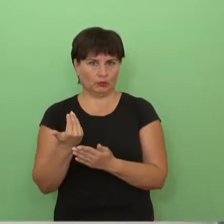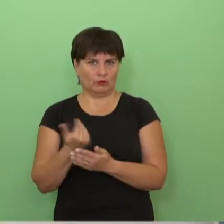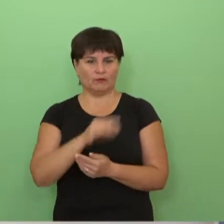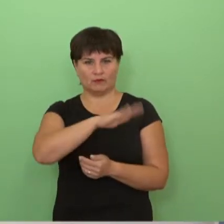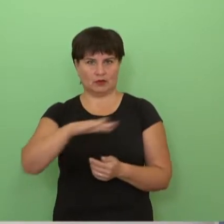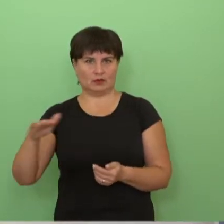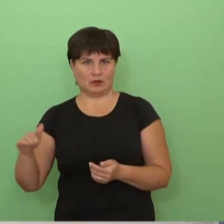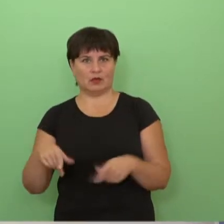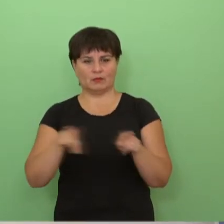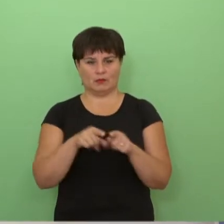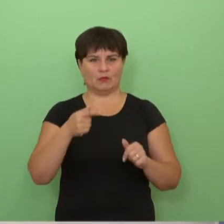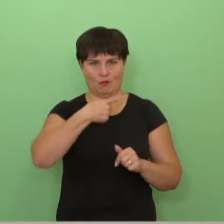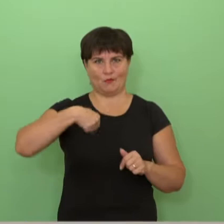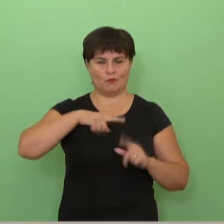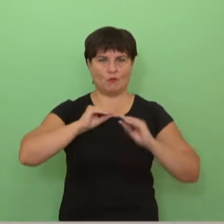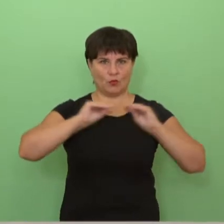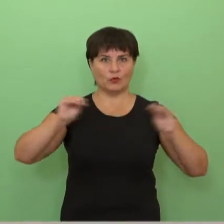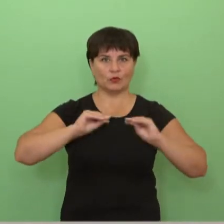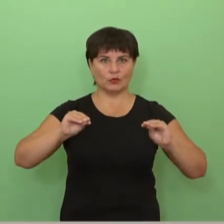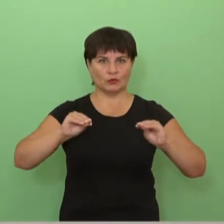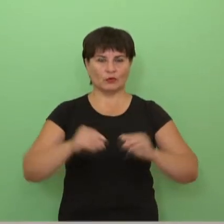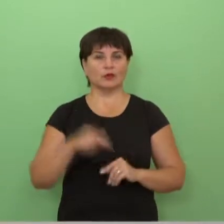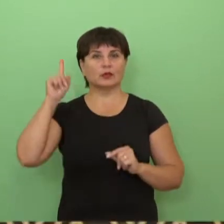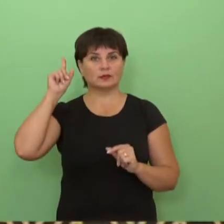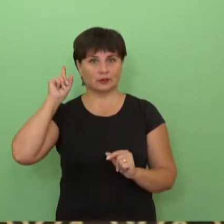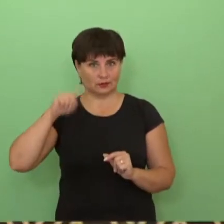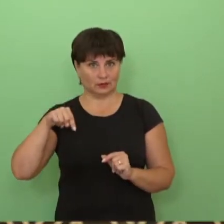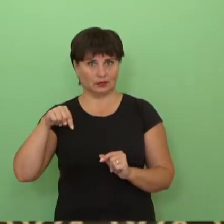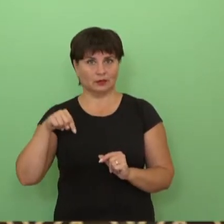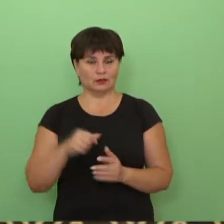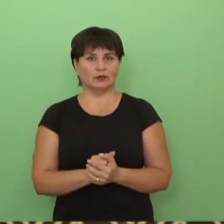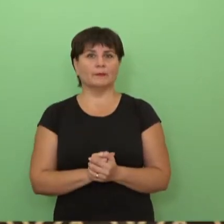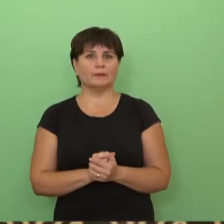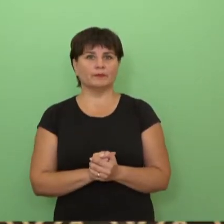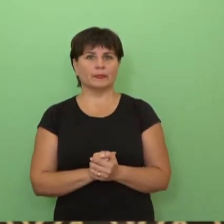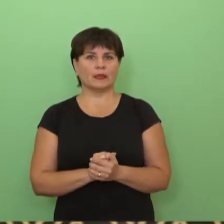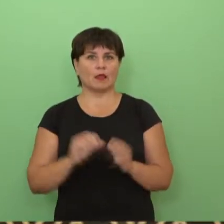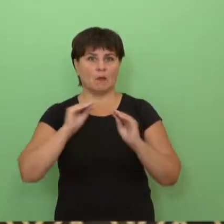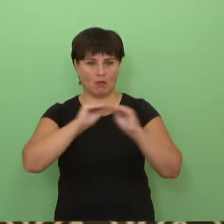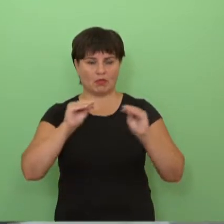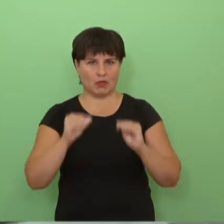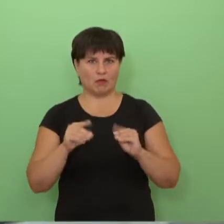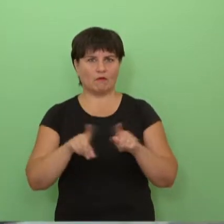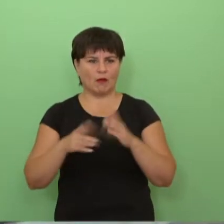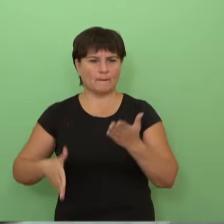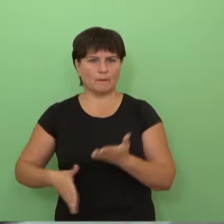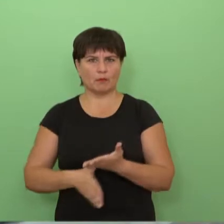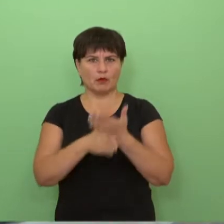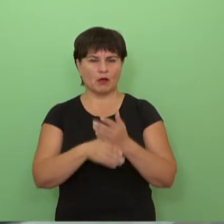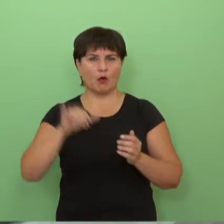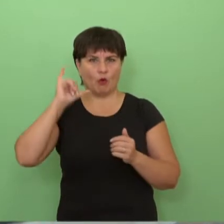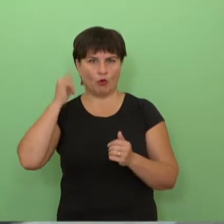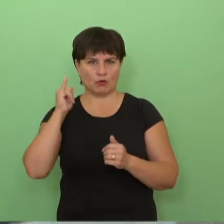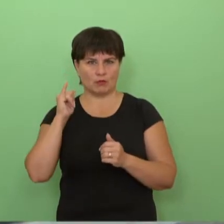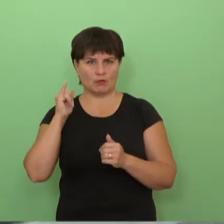mums ir tikimės, kad ir pedagogams padės kokį biškiau atlikti savo darbą. Kokie darbai atliekam?